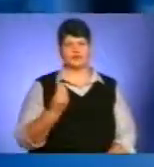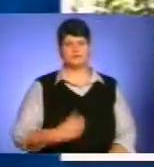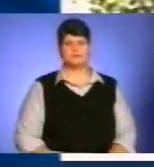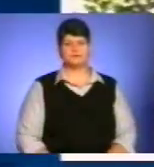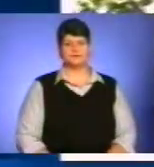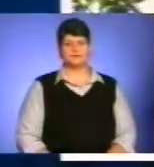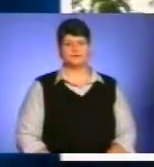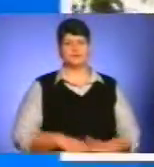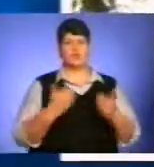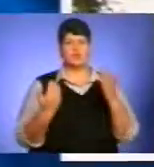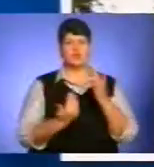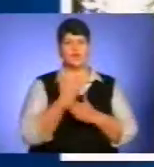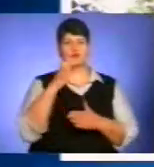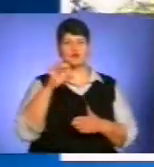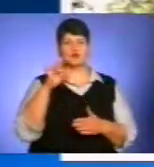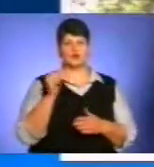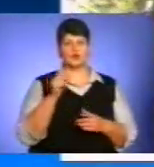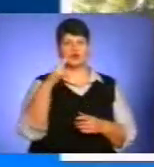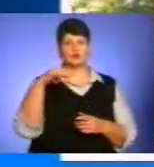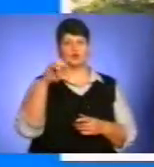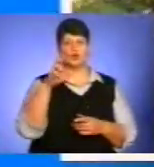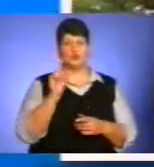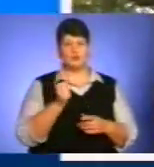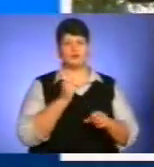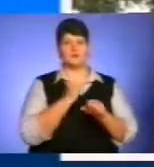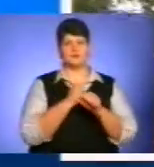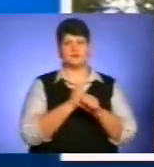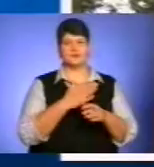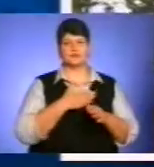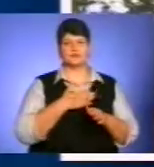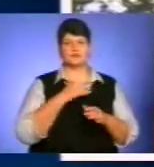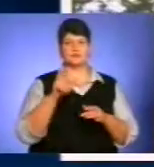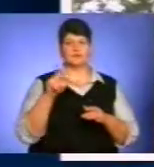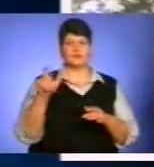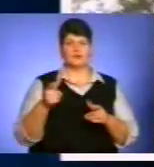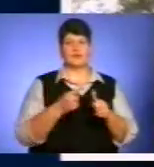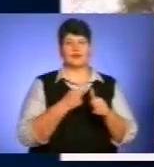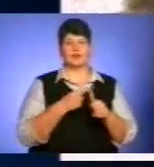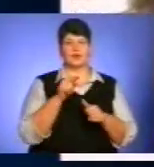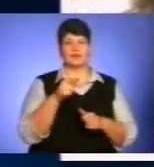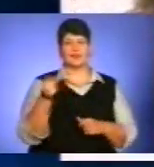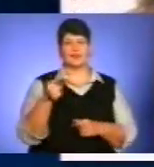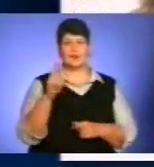Новий сорт дуба вивели наші лісівники і селекціонери. Його назвали тернопільським.